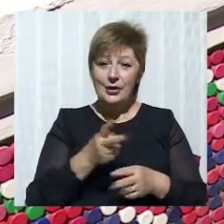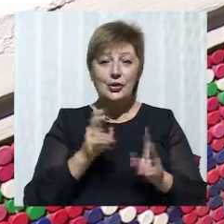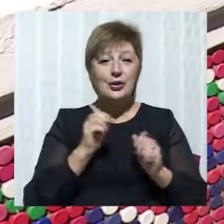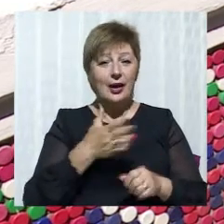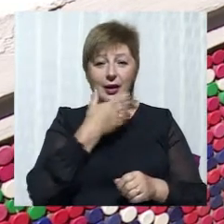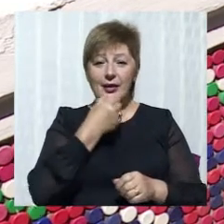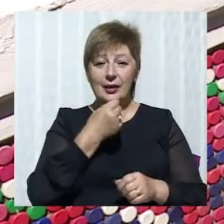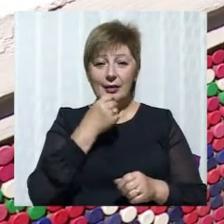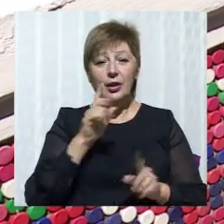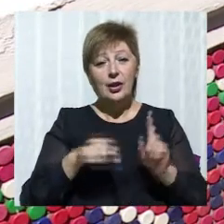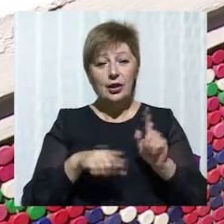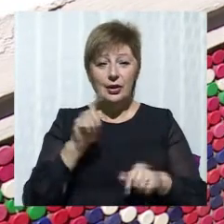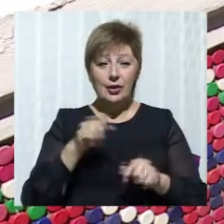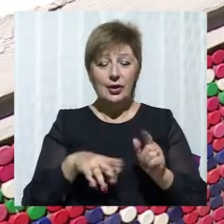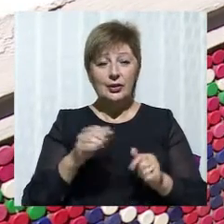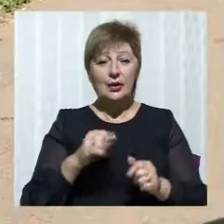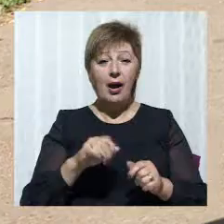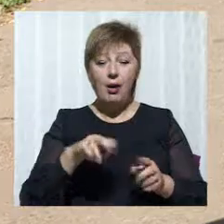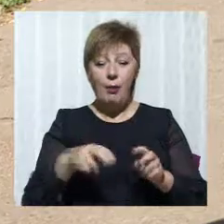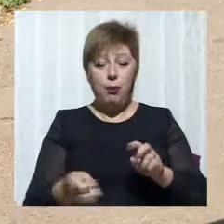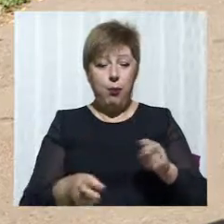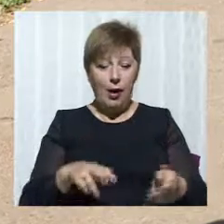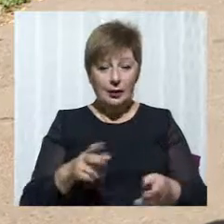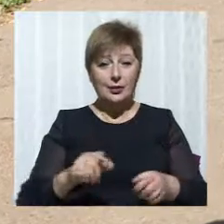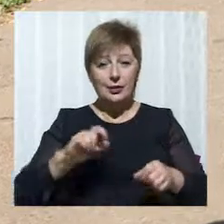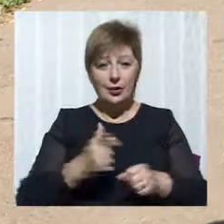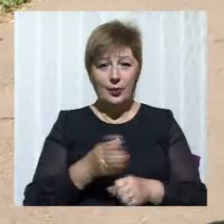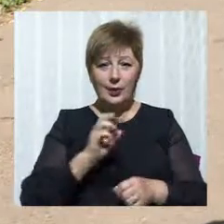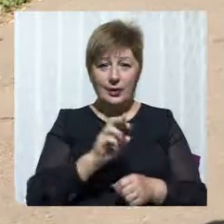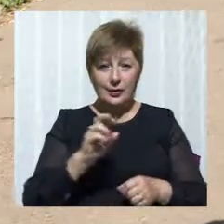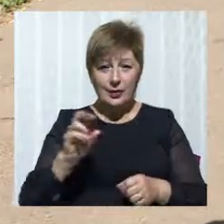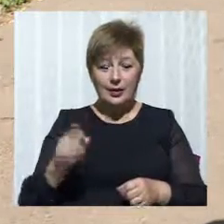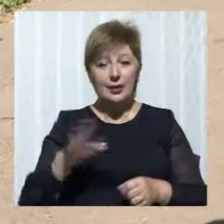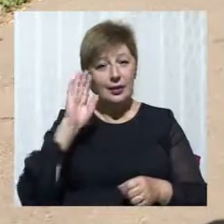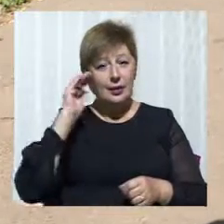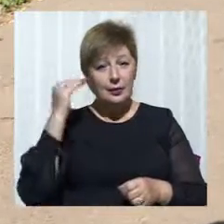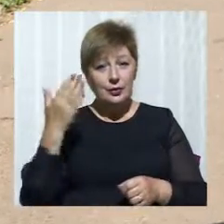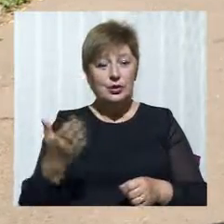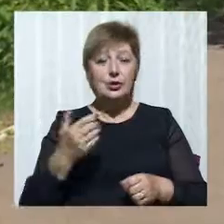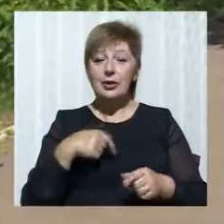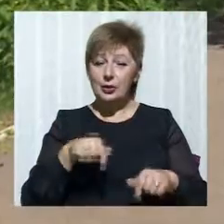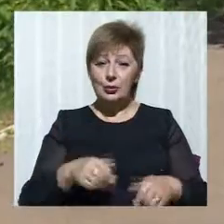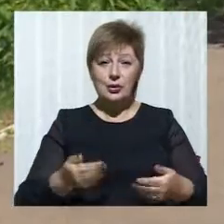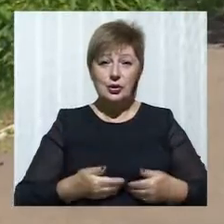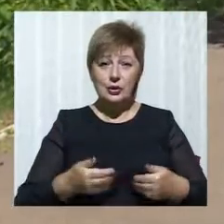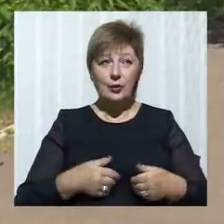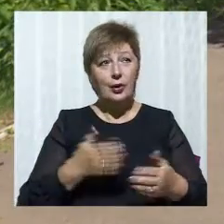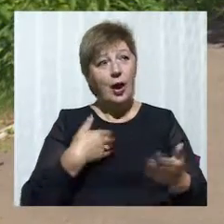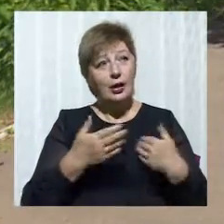Але іноді кришечки відпадають. І ось вона знову їх клеїть. Валентин не живе в цьому домі. До роботи майстрині ставиться добре. Так,